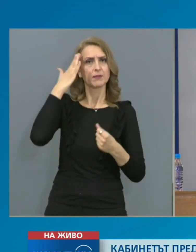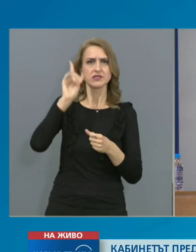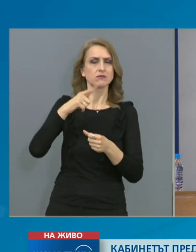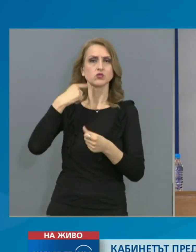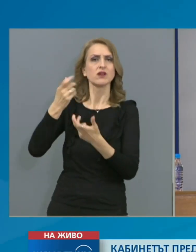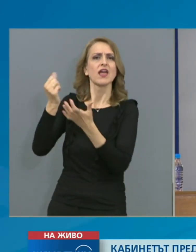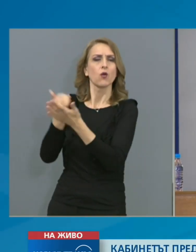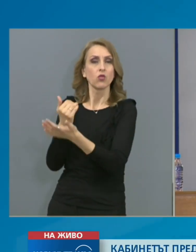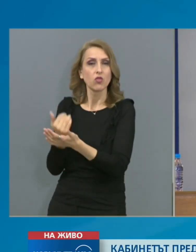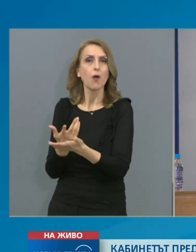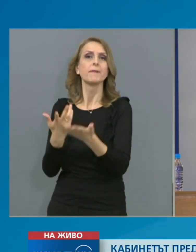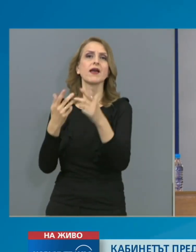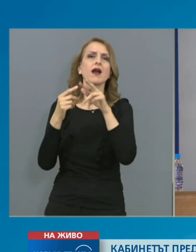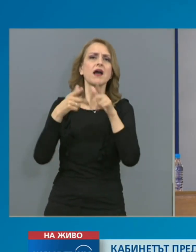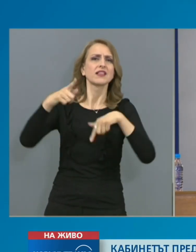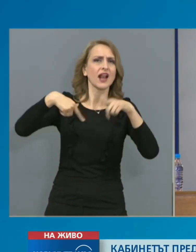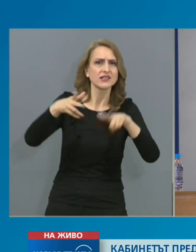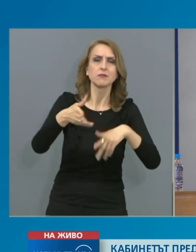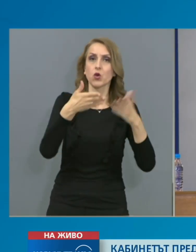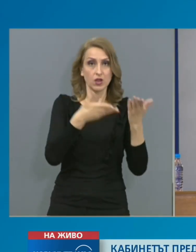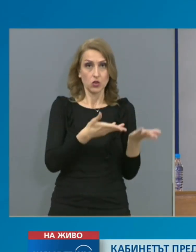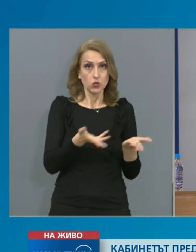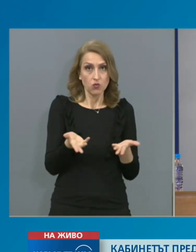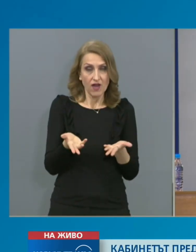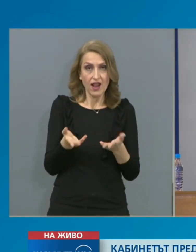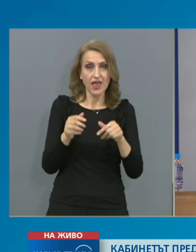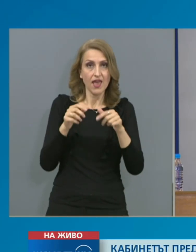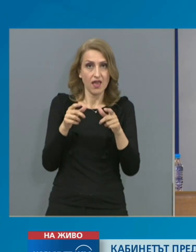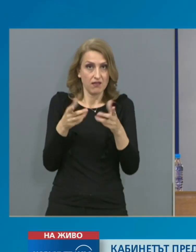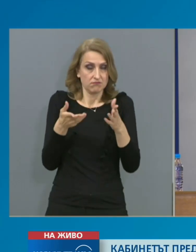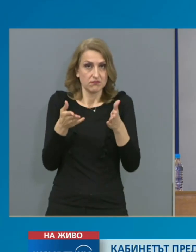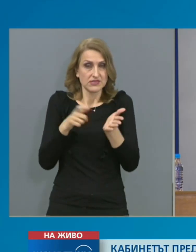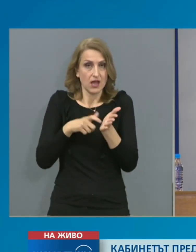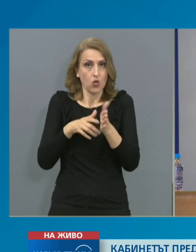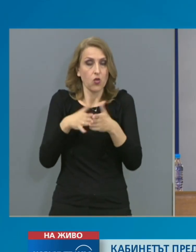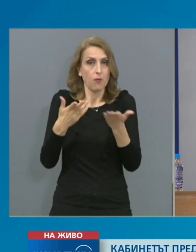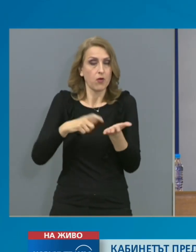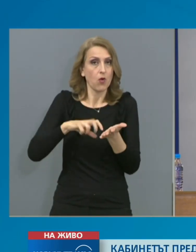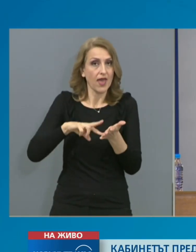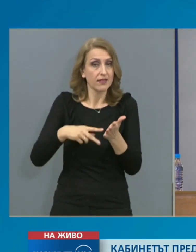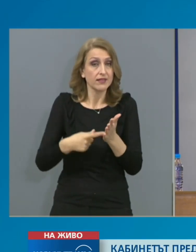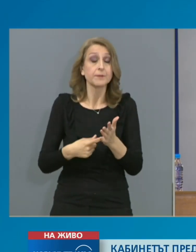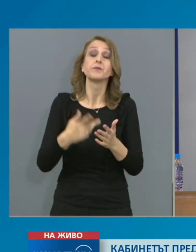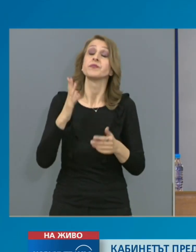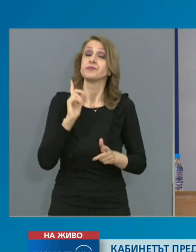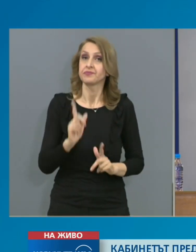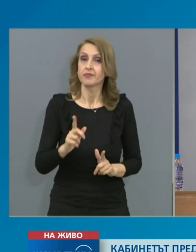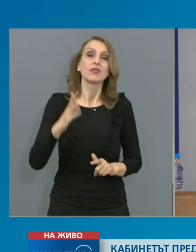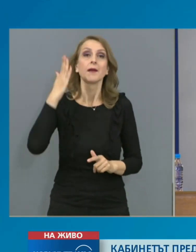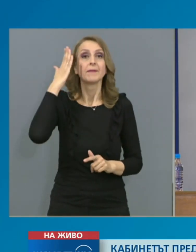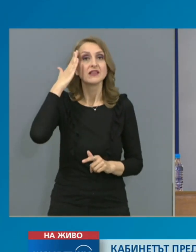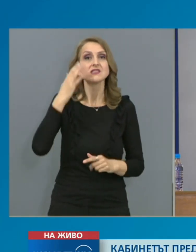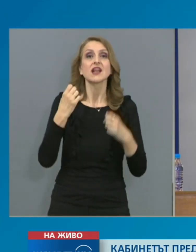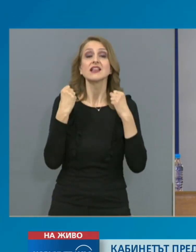Желясков и в транспорта. Това ли е всъщност формула? Министрът на здравеопазването и сега има възможност да предприема